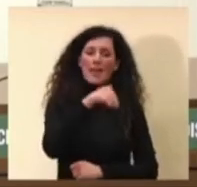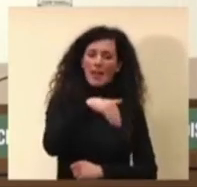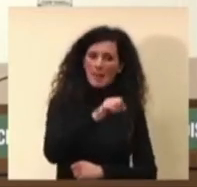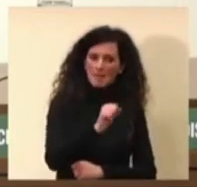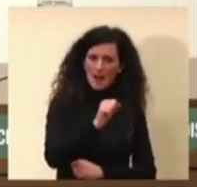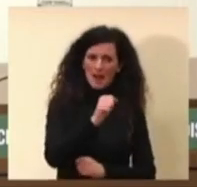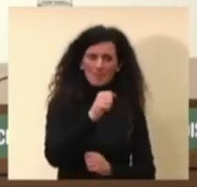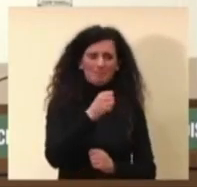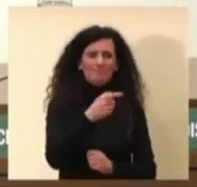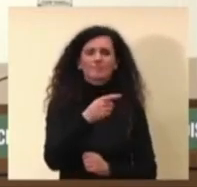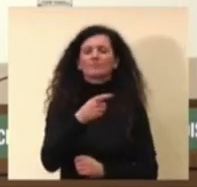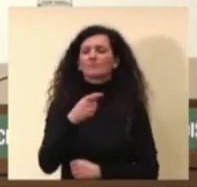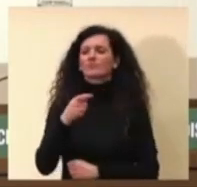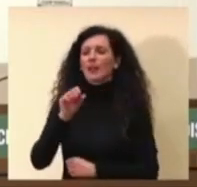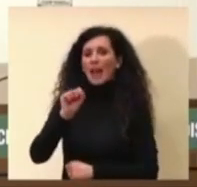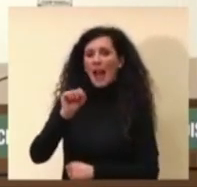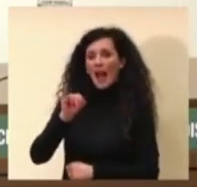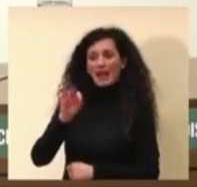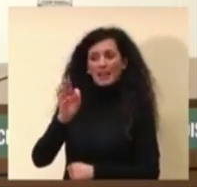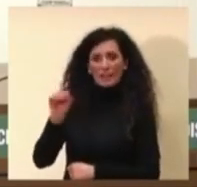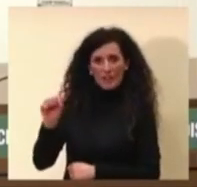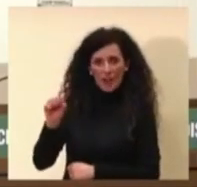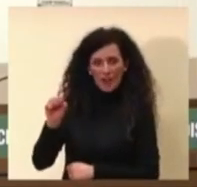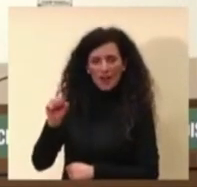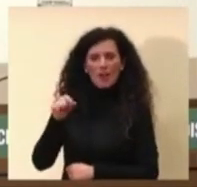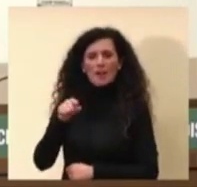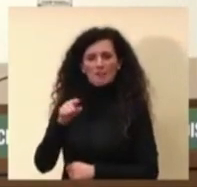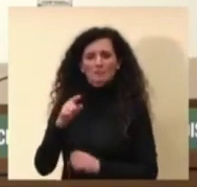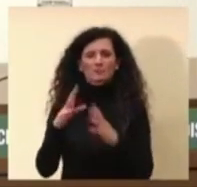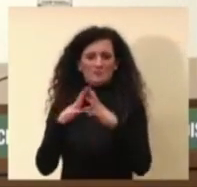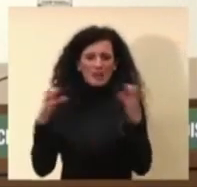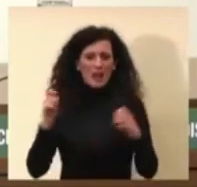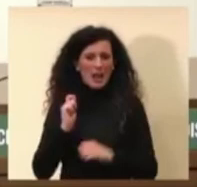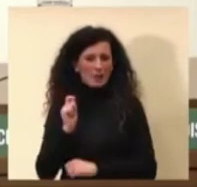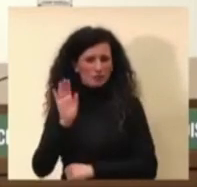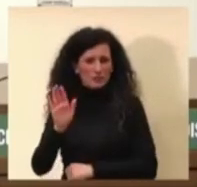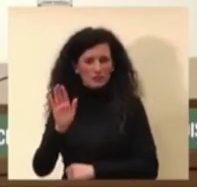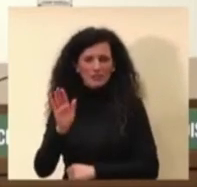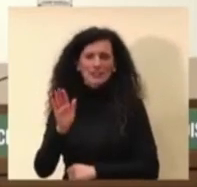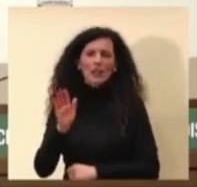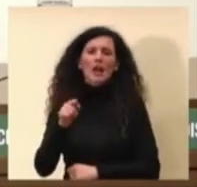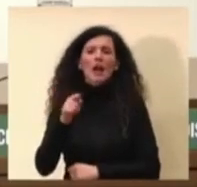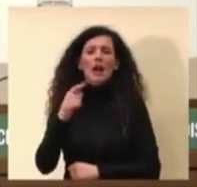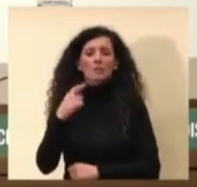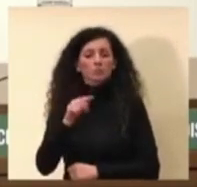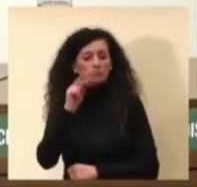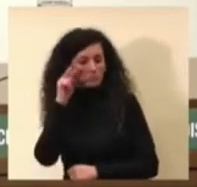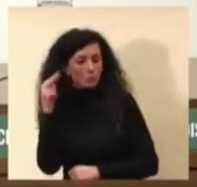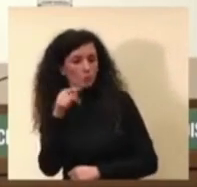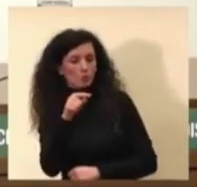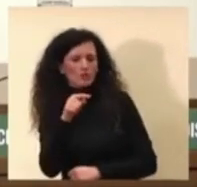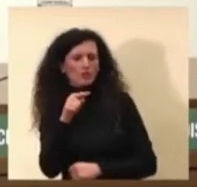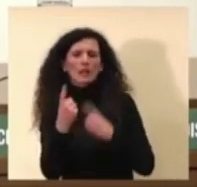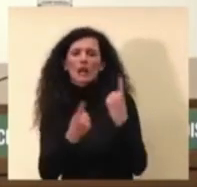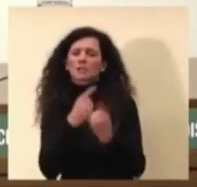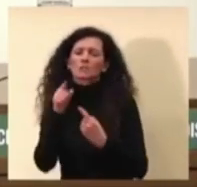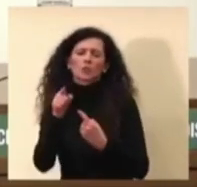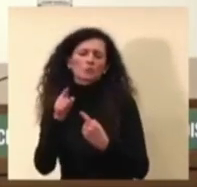nazionale, l'AIFA, in questa prospettiva sia assolutamente cruciale. Quindi